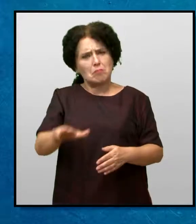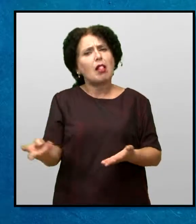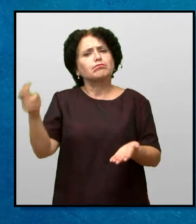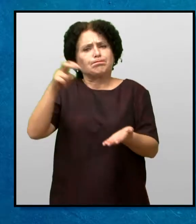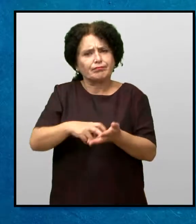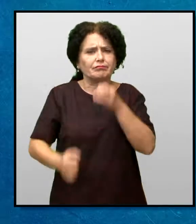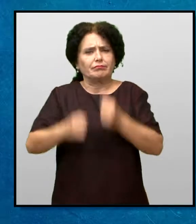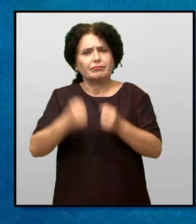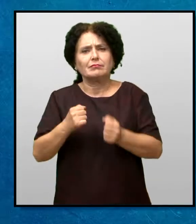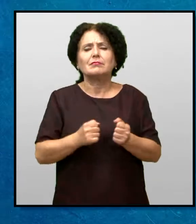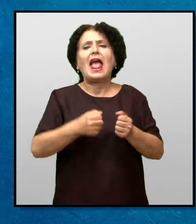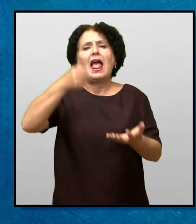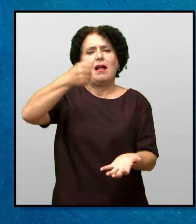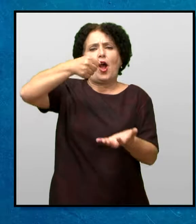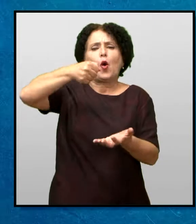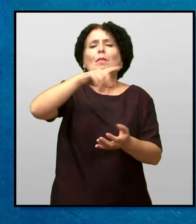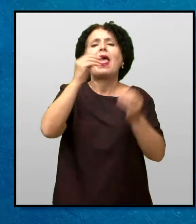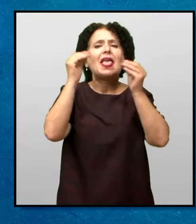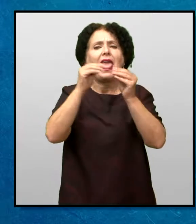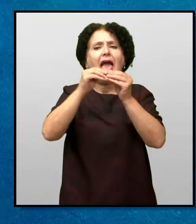скокна и излезе да донесе јајца